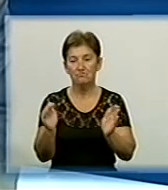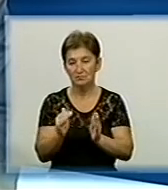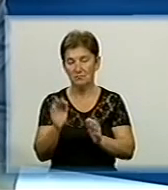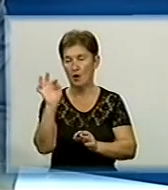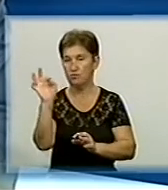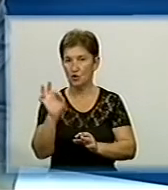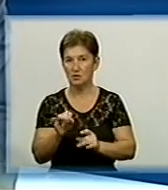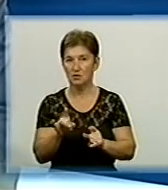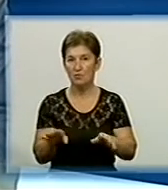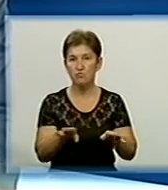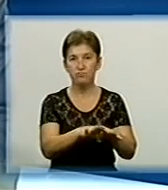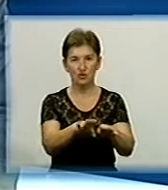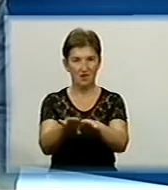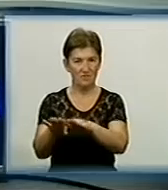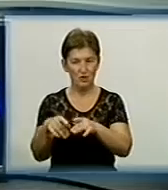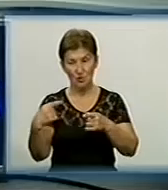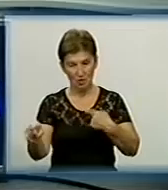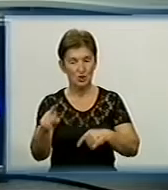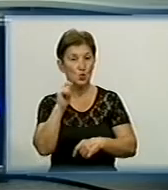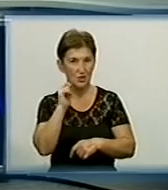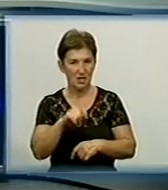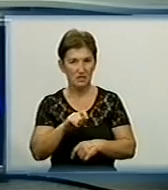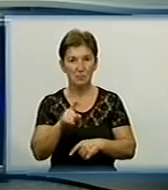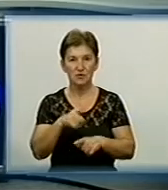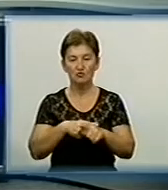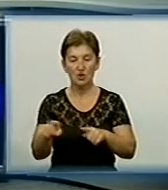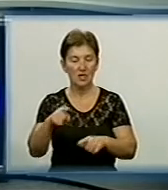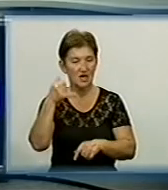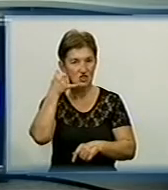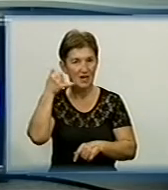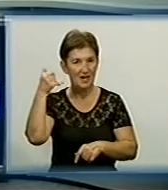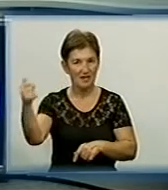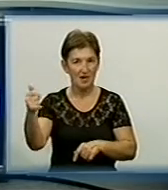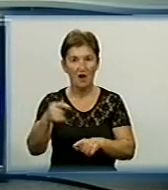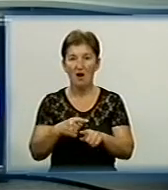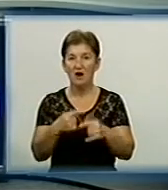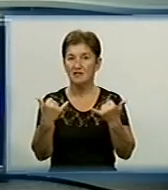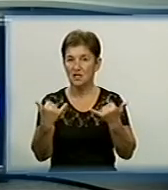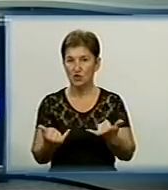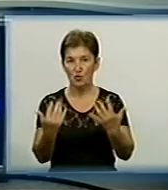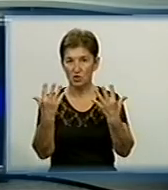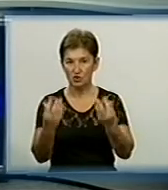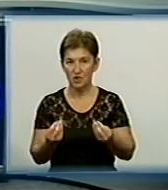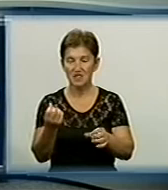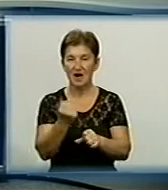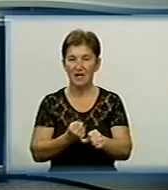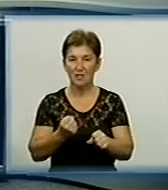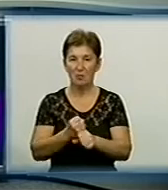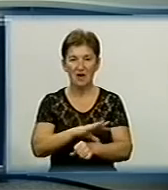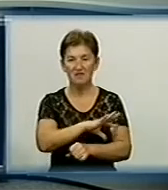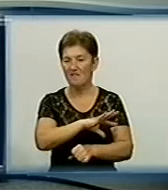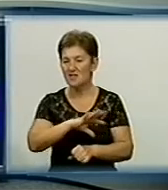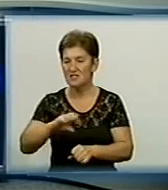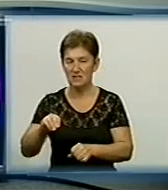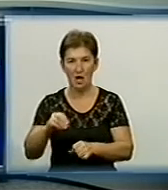обращень В сравненні з Україною? Потому що горяча лінія глави адміністрації В принципі на сьогоднішній день Отрабатывают все обращення